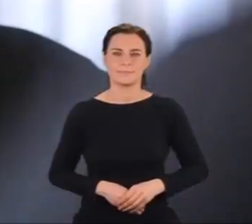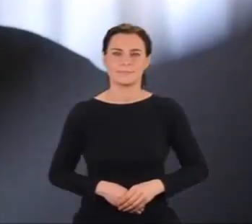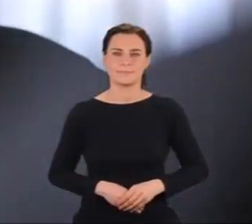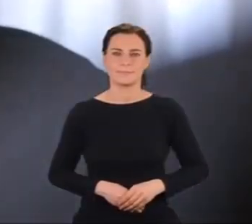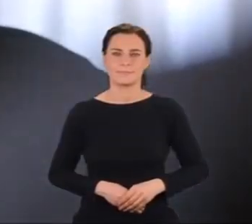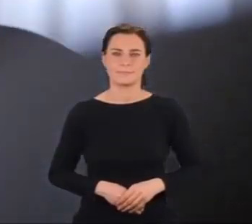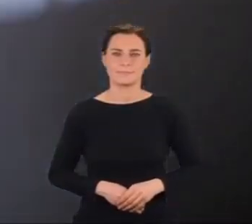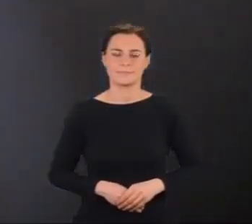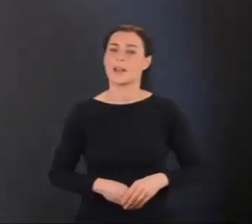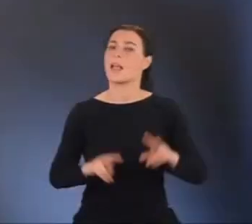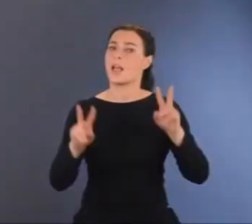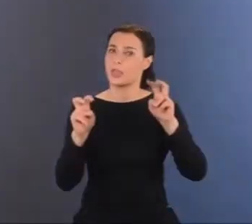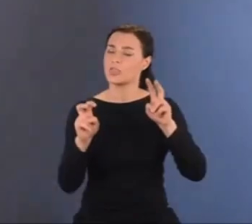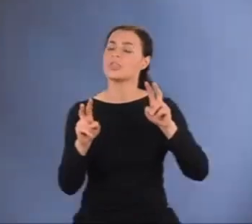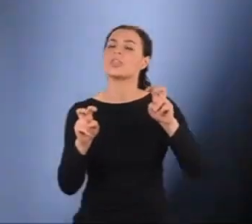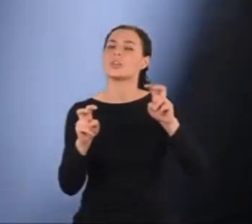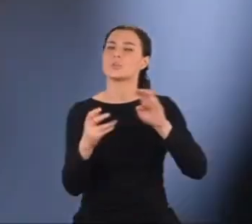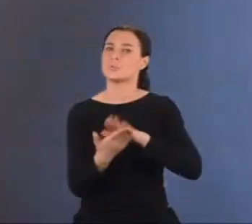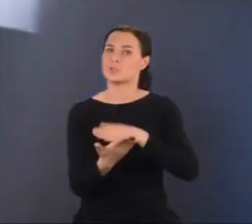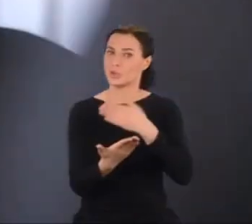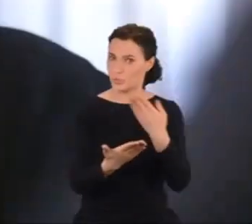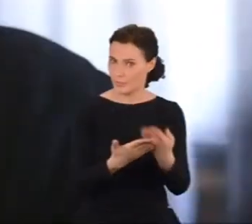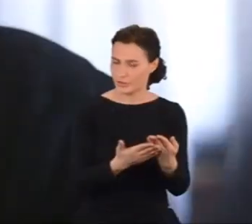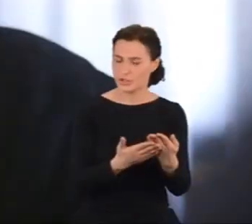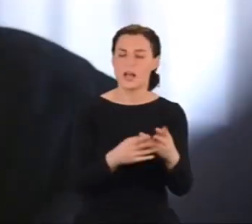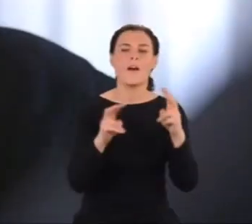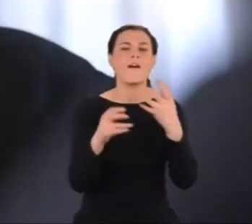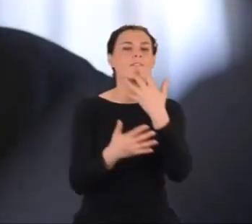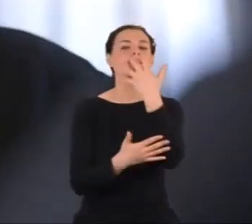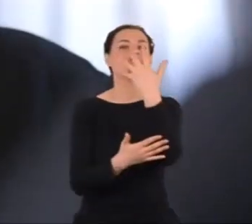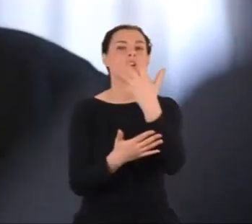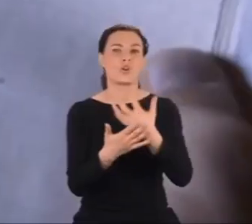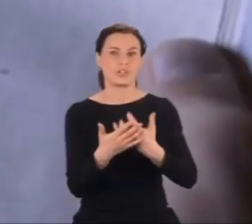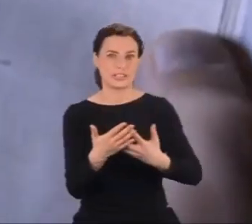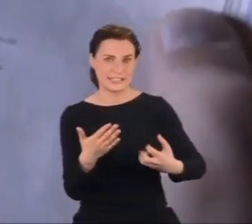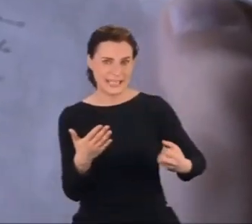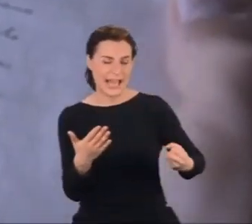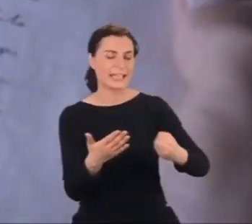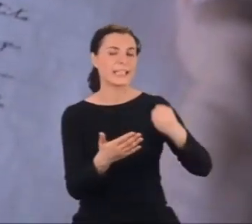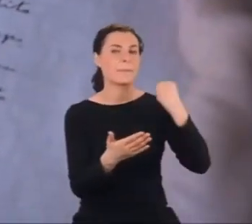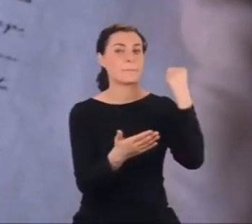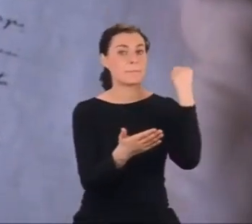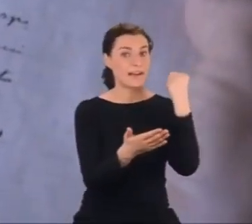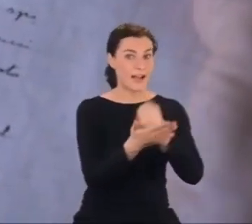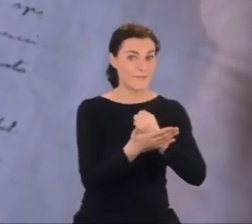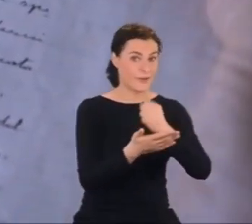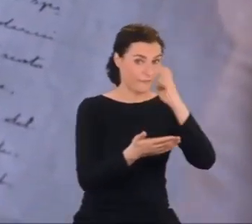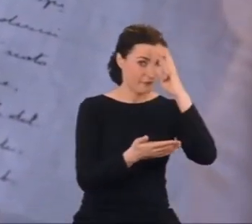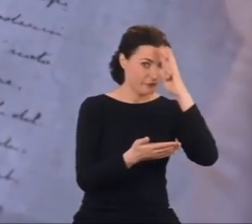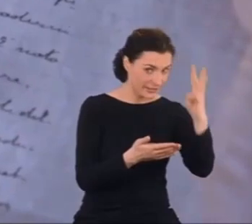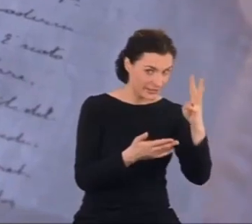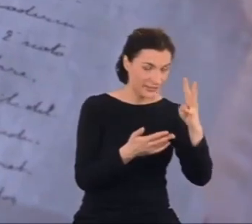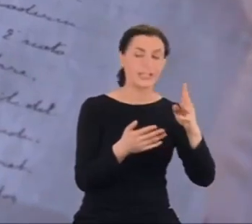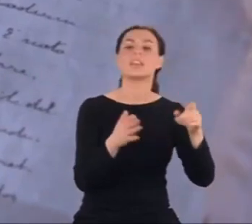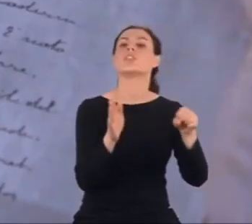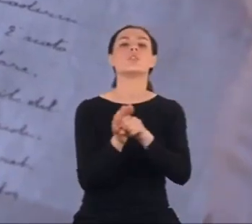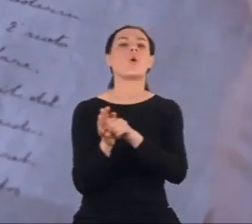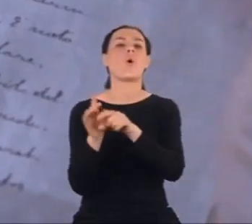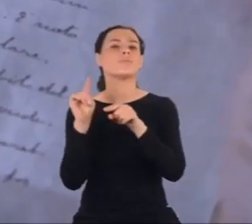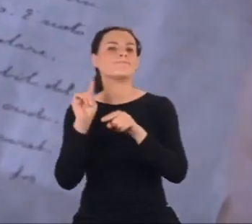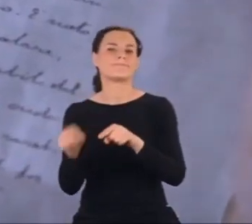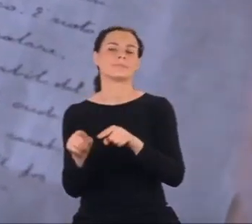Przetłumaczę tytuł o wykorzystaniu praw statystycznych fizyki w naukach społecznych.